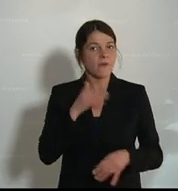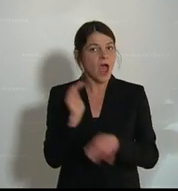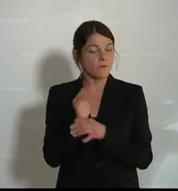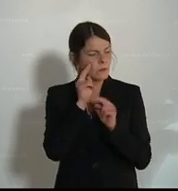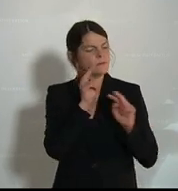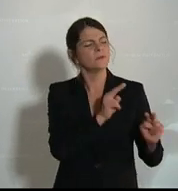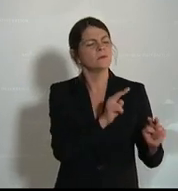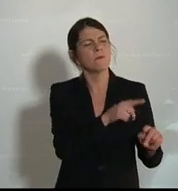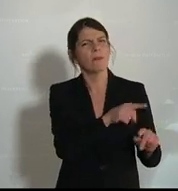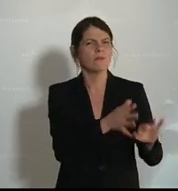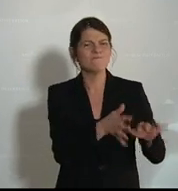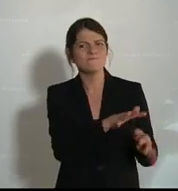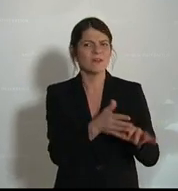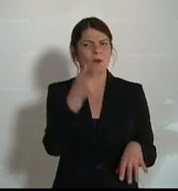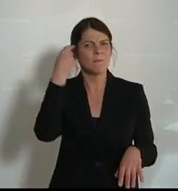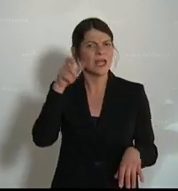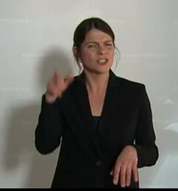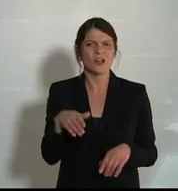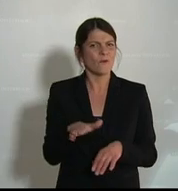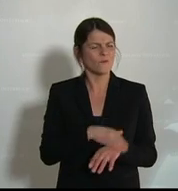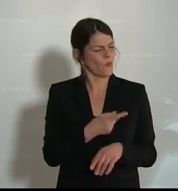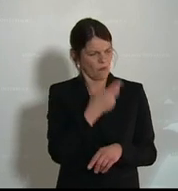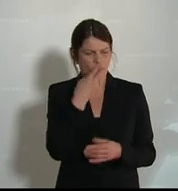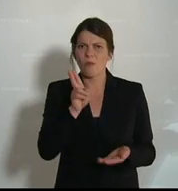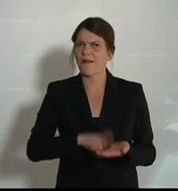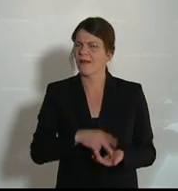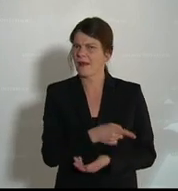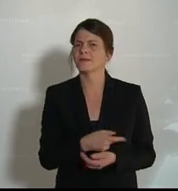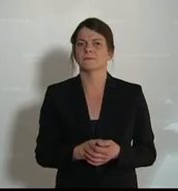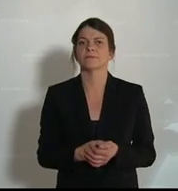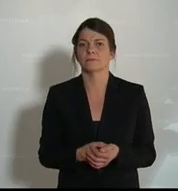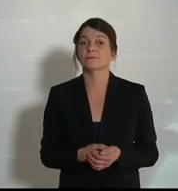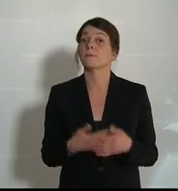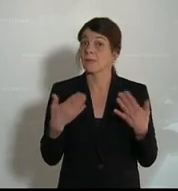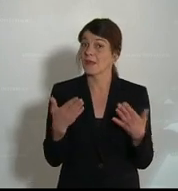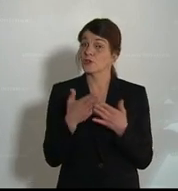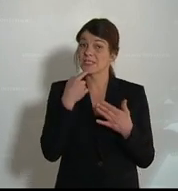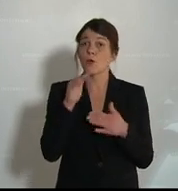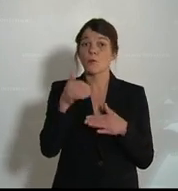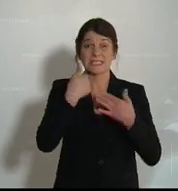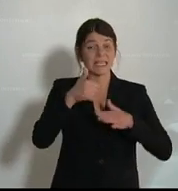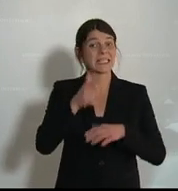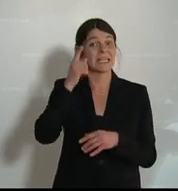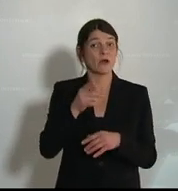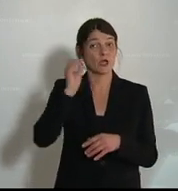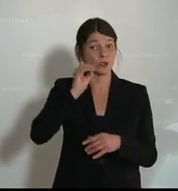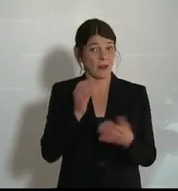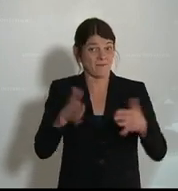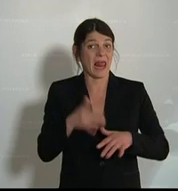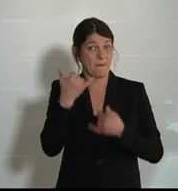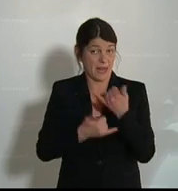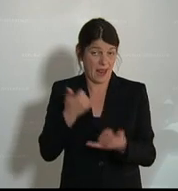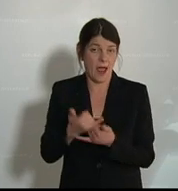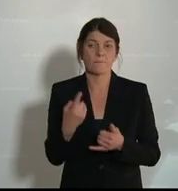eben, dorthin zu schauen, wo sich Menschen ungerecht beurteilt fühlt. Ich habe schon gesagt, über 16.000 Beschwerdefälle im Jahr.